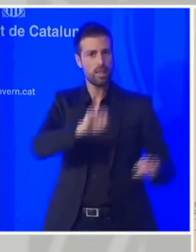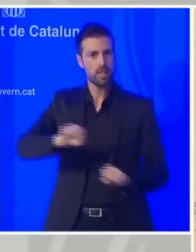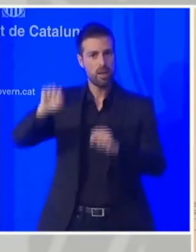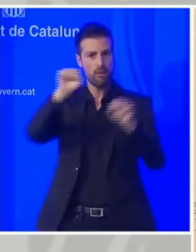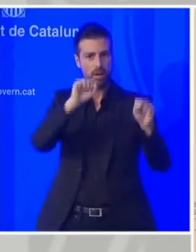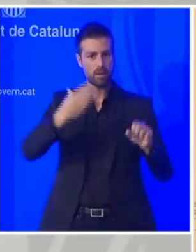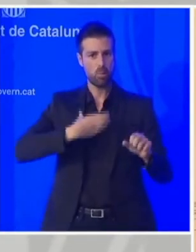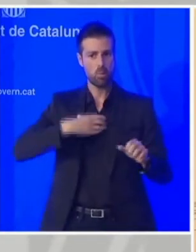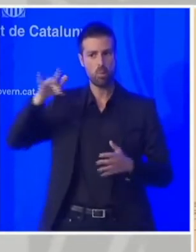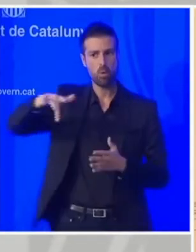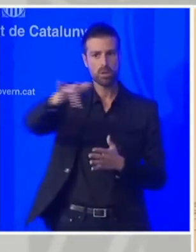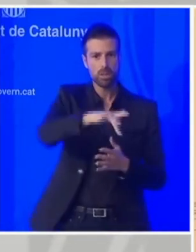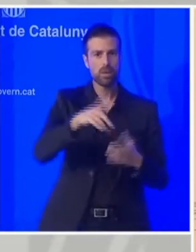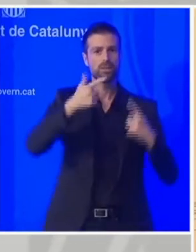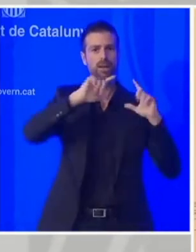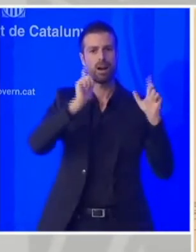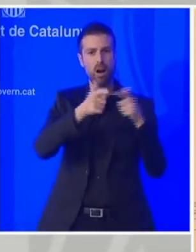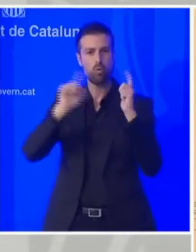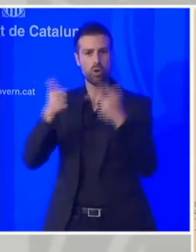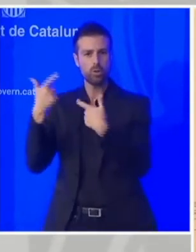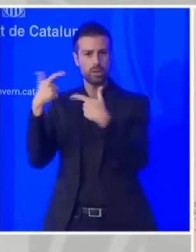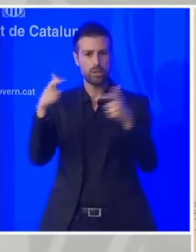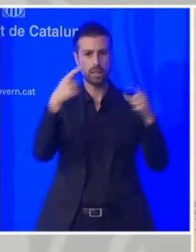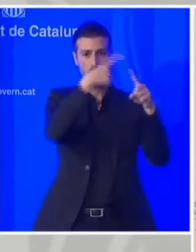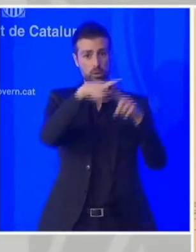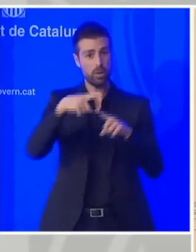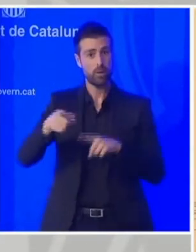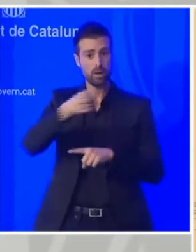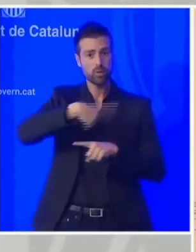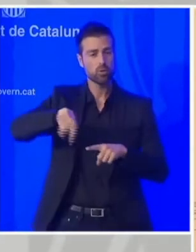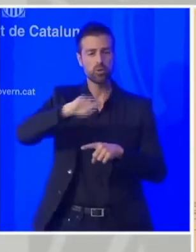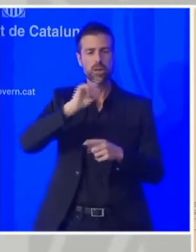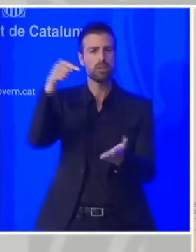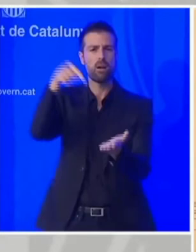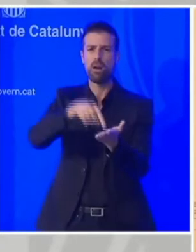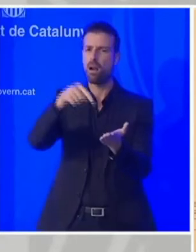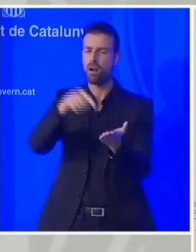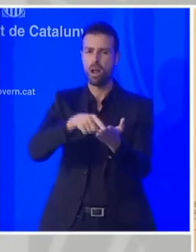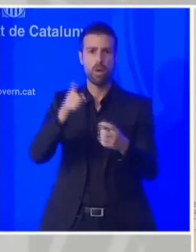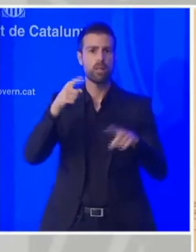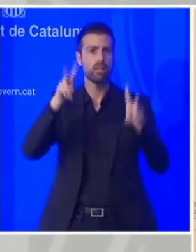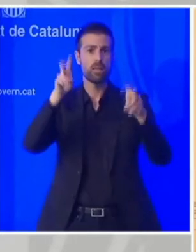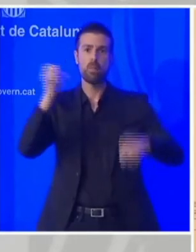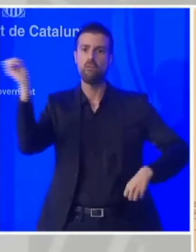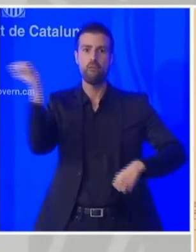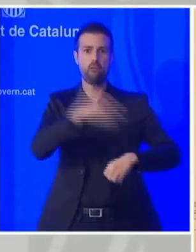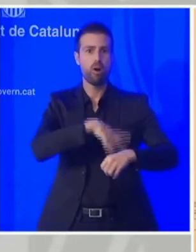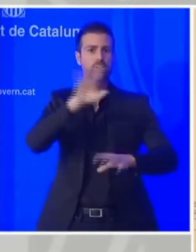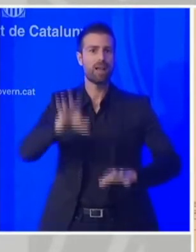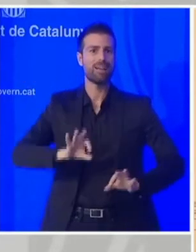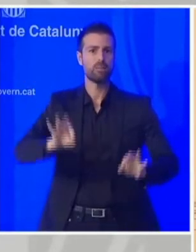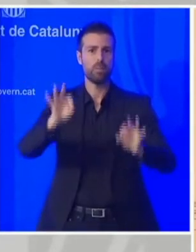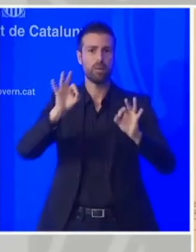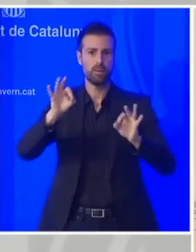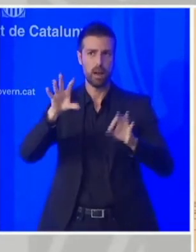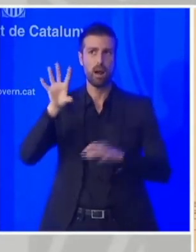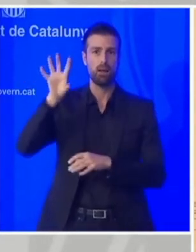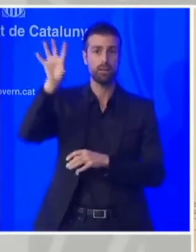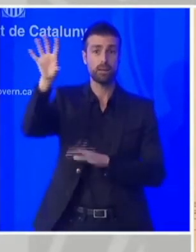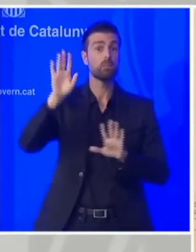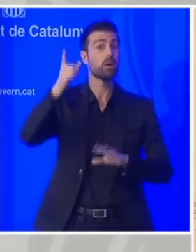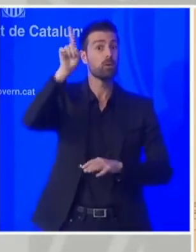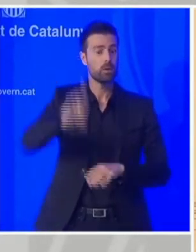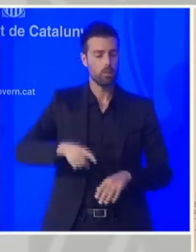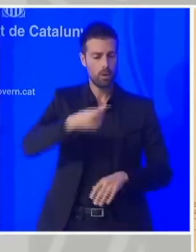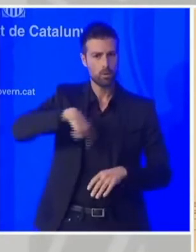en les diferents reunions sectorials, hem reclamat un fons també extraordinari al propi Estat, però també demanem